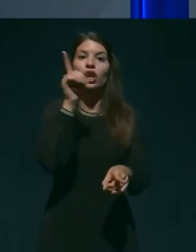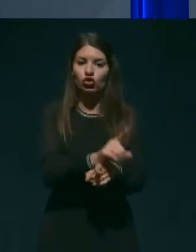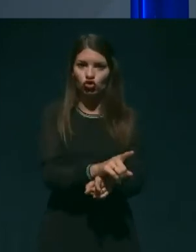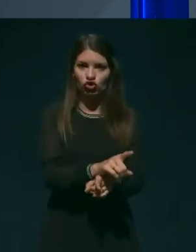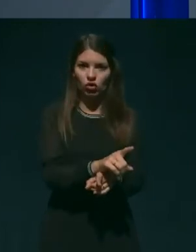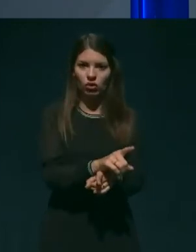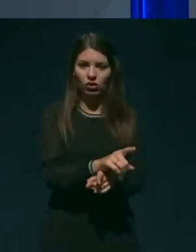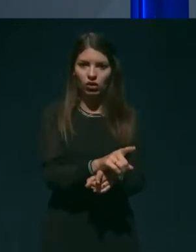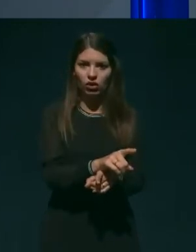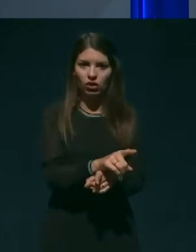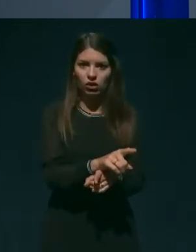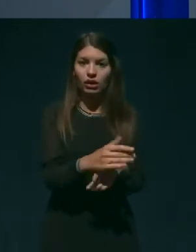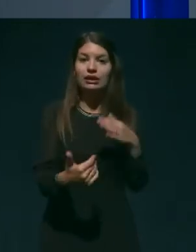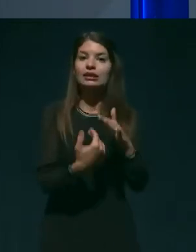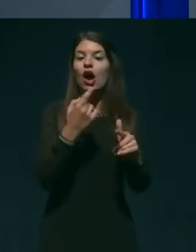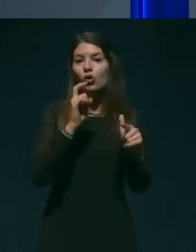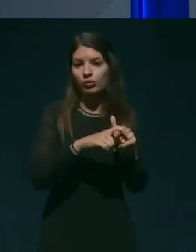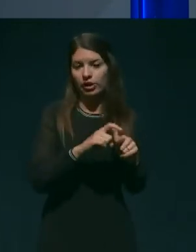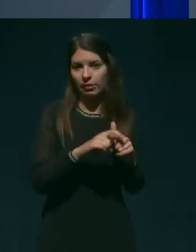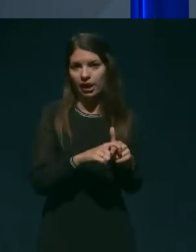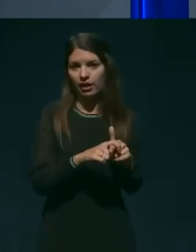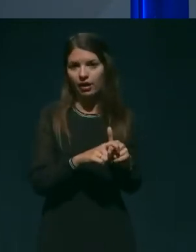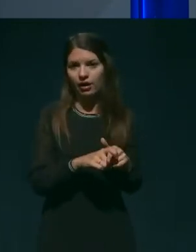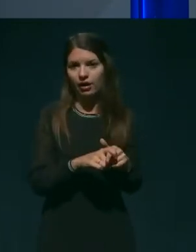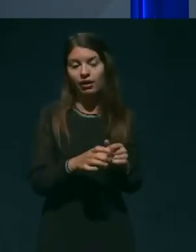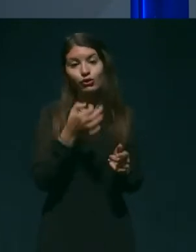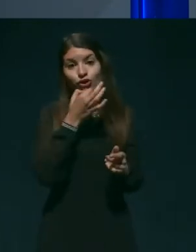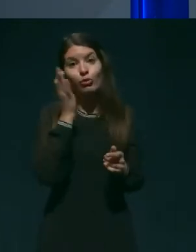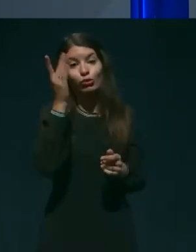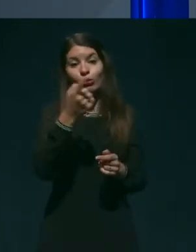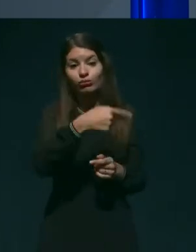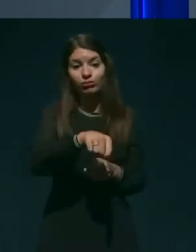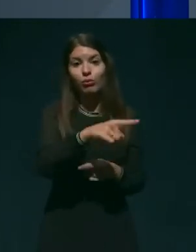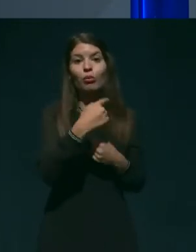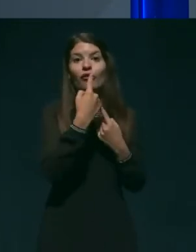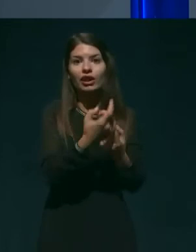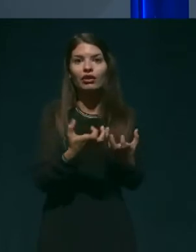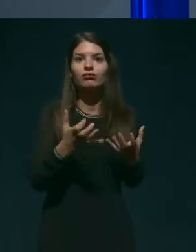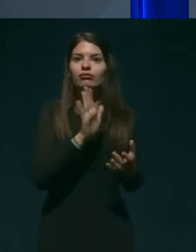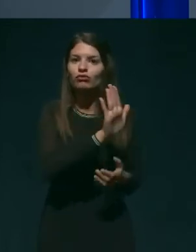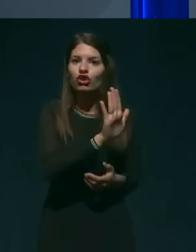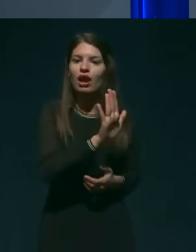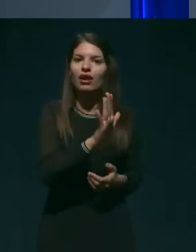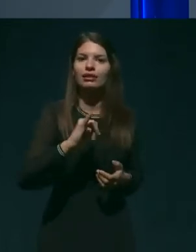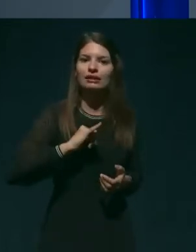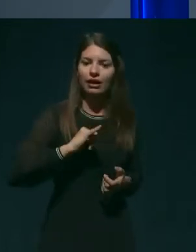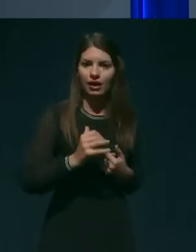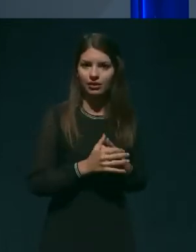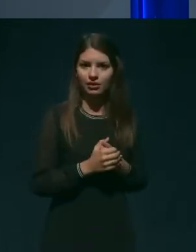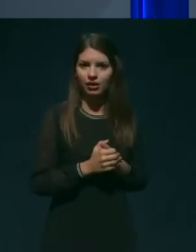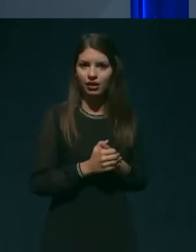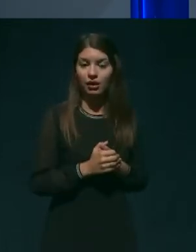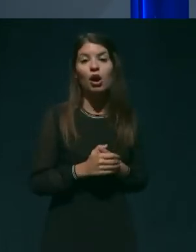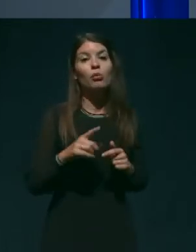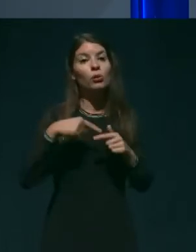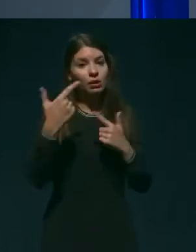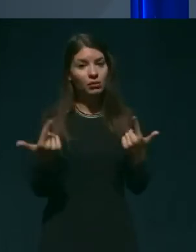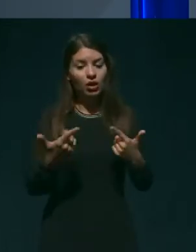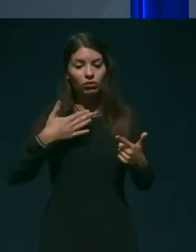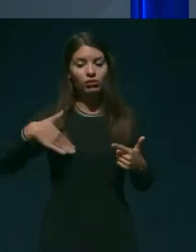upreme, vkolikor, se pravi, bo izražen interes in ga tudi s pomočjo ministrstva lahko